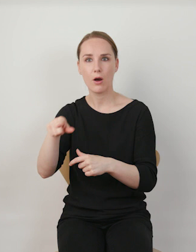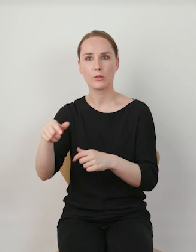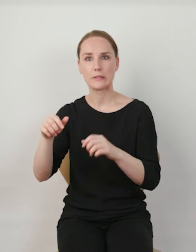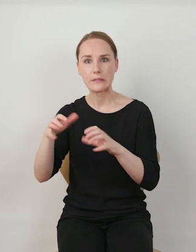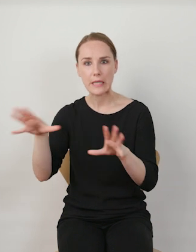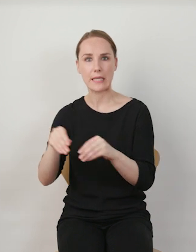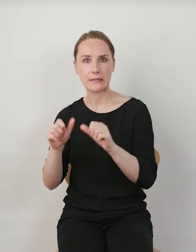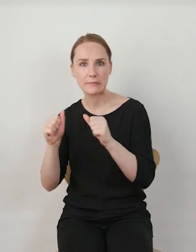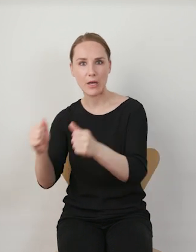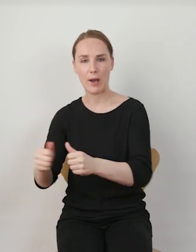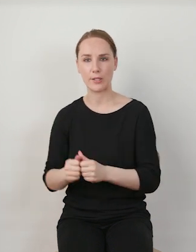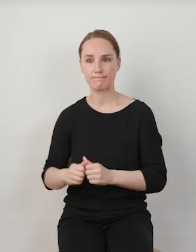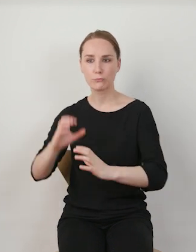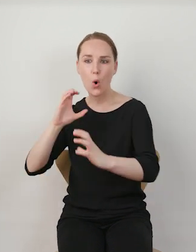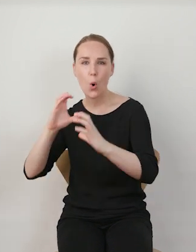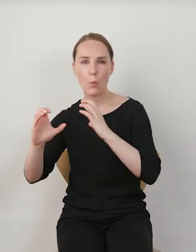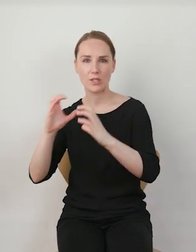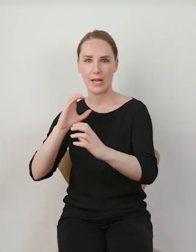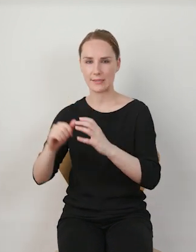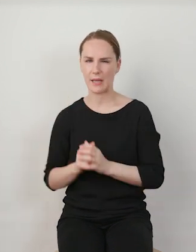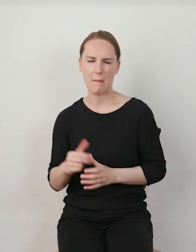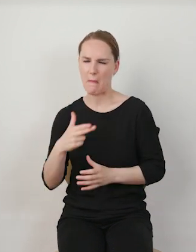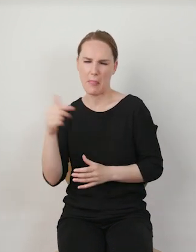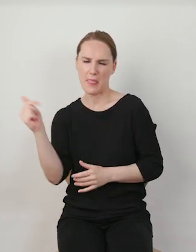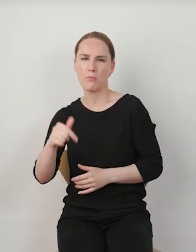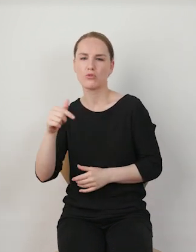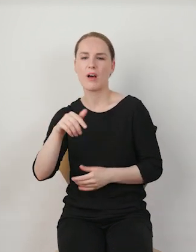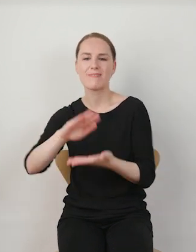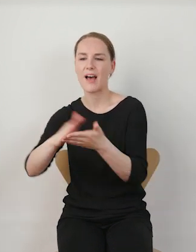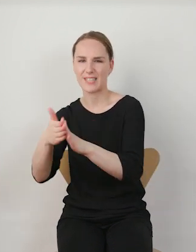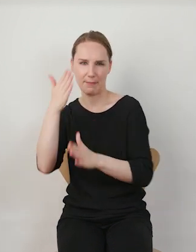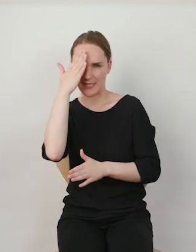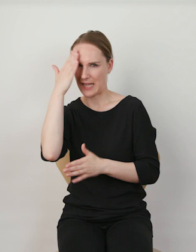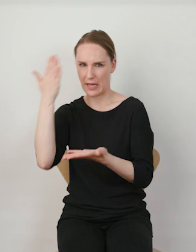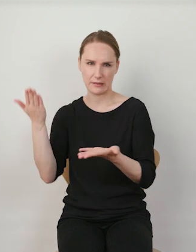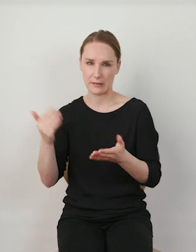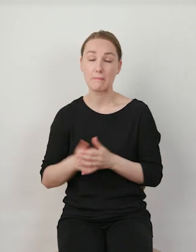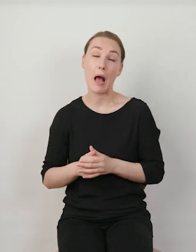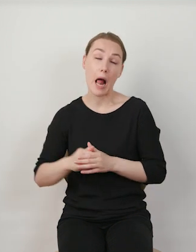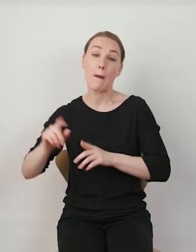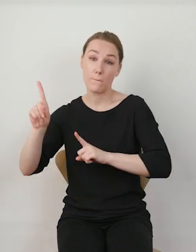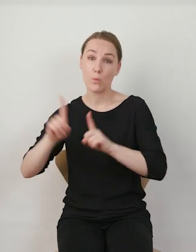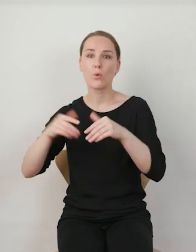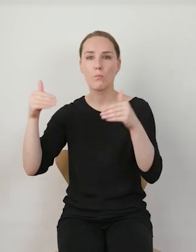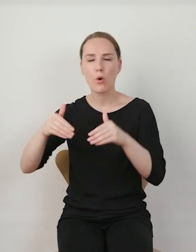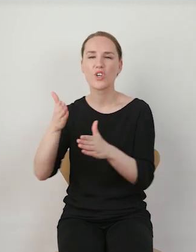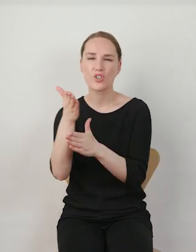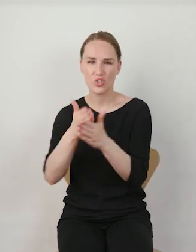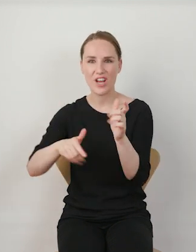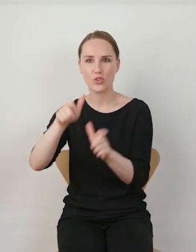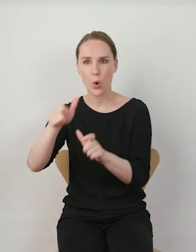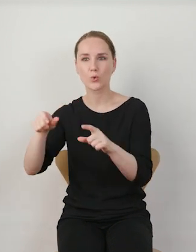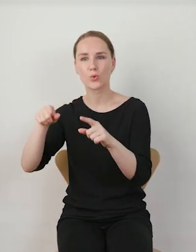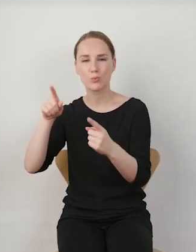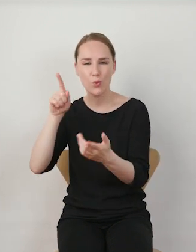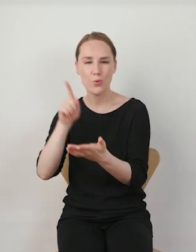osiągnąć. Komunikujemy się z nimi, nie musimy się znać. Może też być taka sytuacja, że z częścią z tych osób nawiążemy